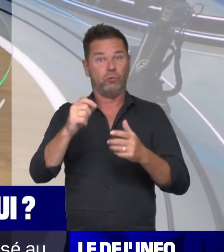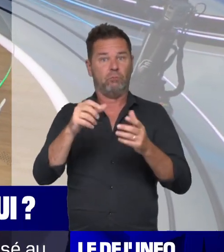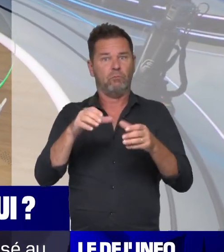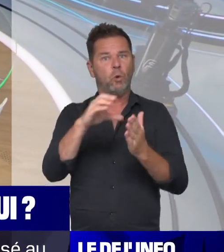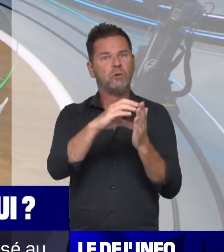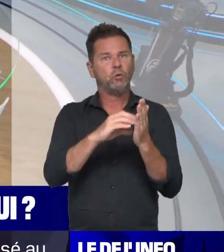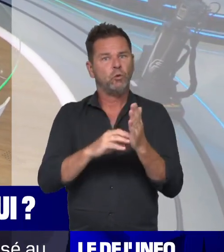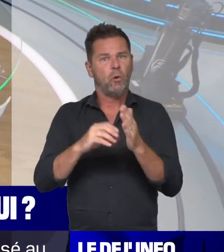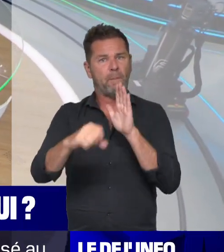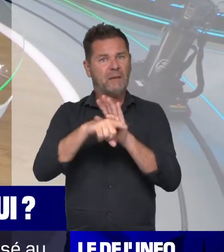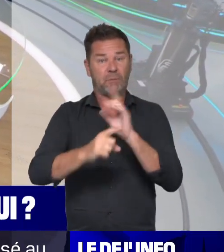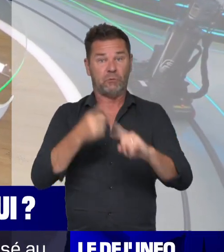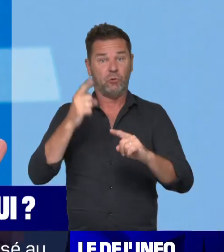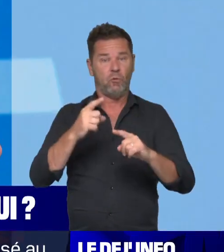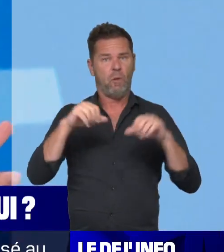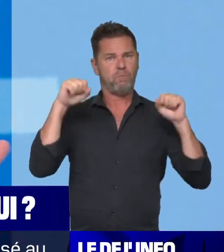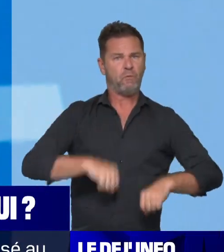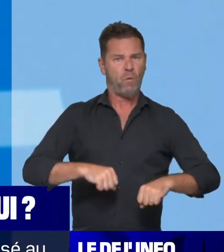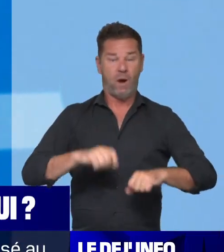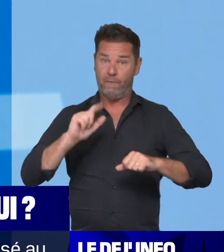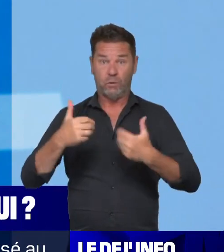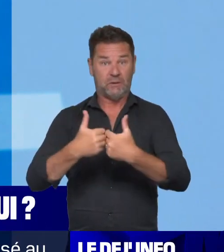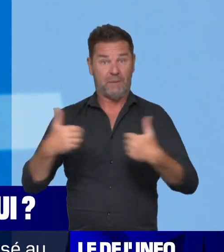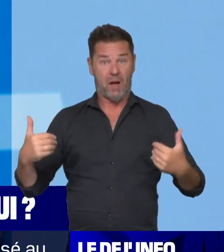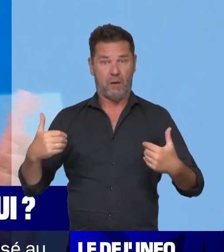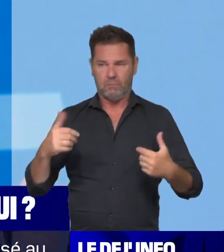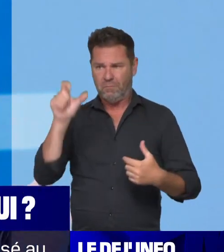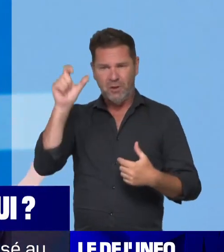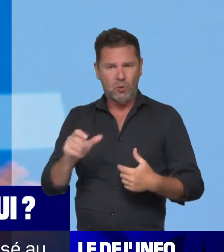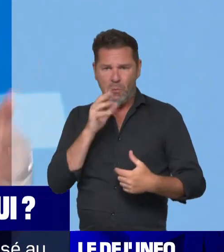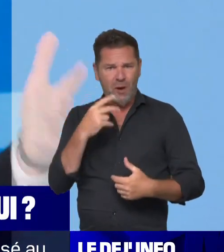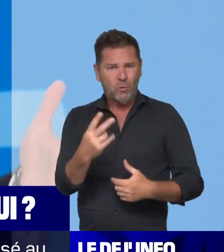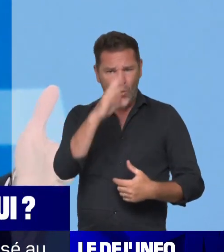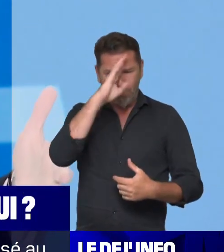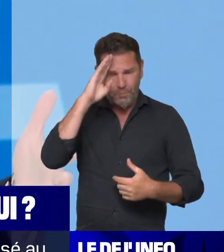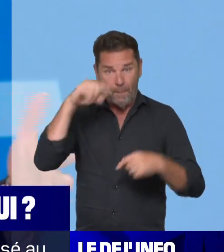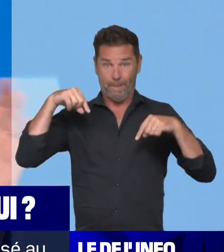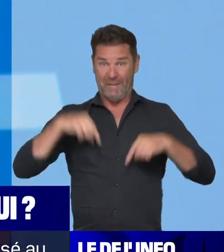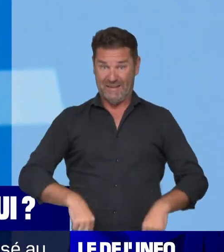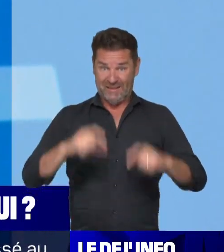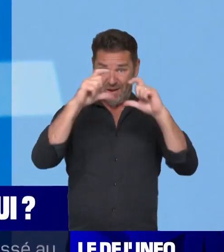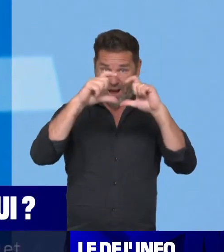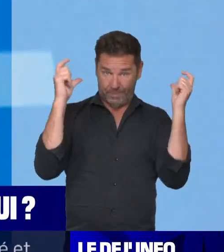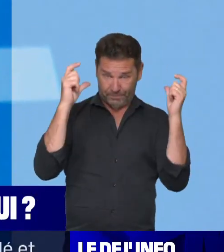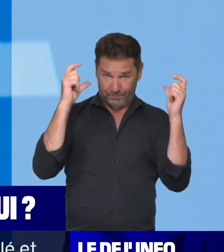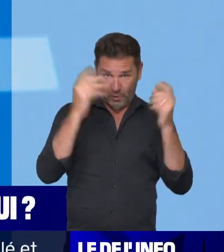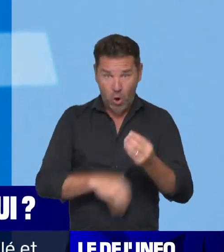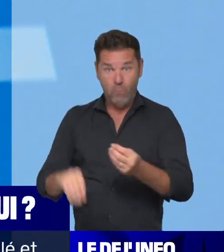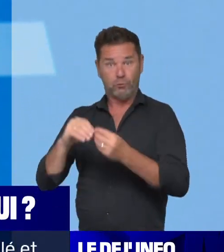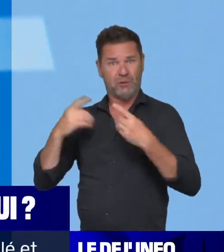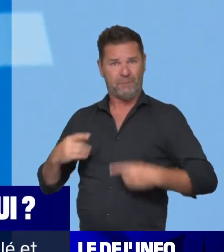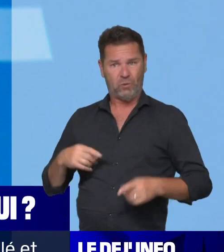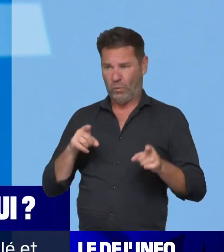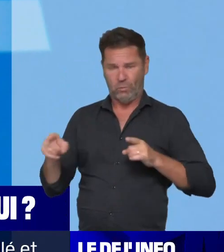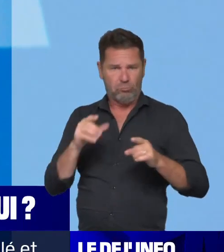qui est la séparation des pouvoirs. Et donc, on ne peut pas, par définition, être en même temps ministre, donc faire partie de'exécutif, et en même temps député,